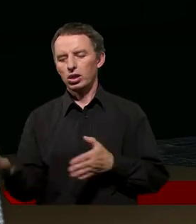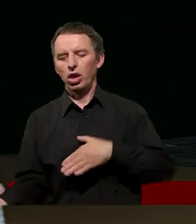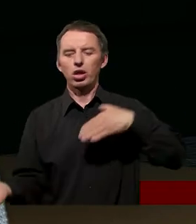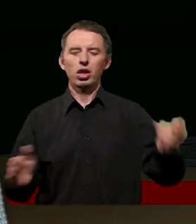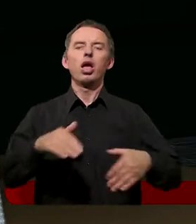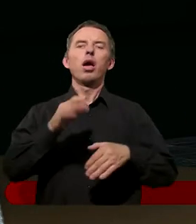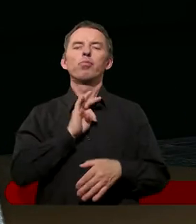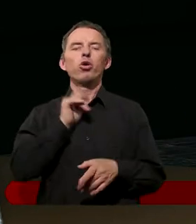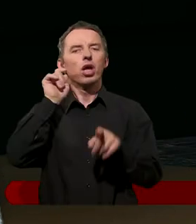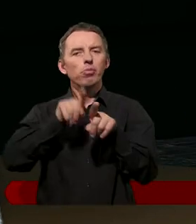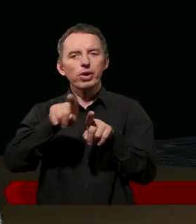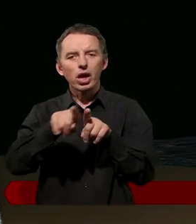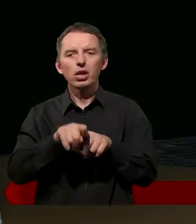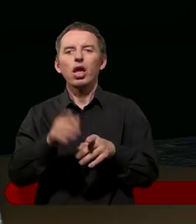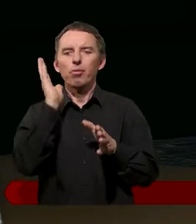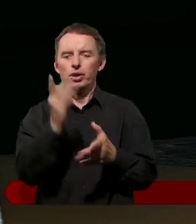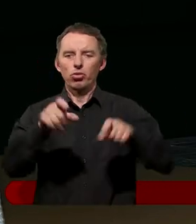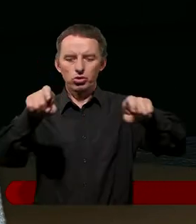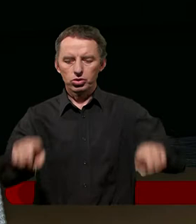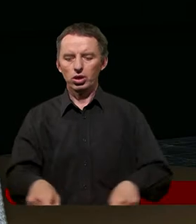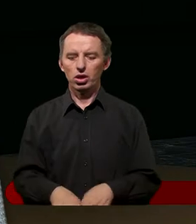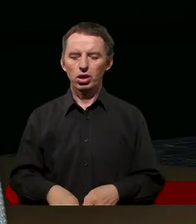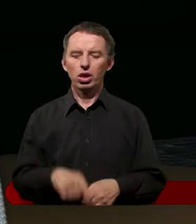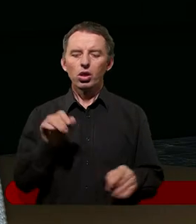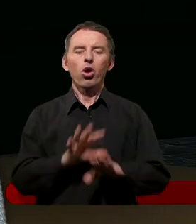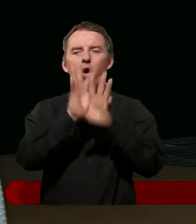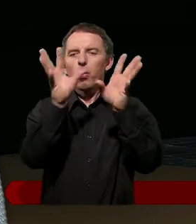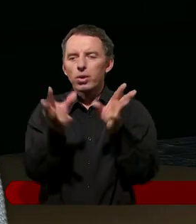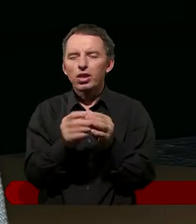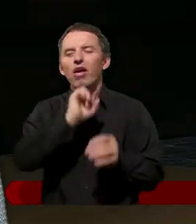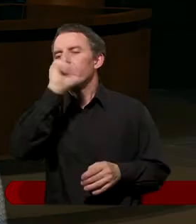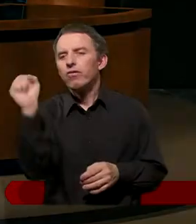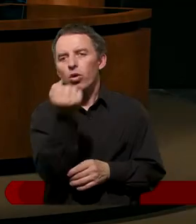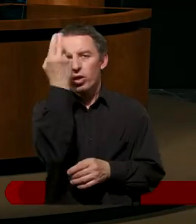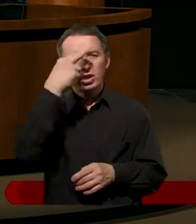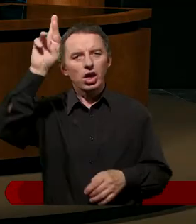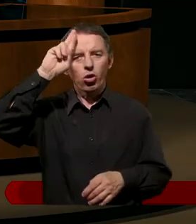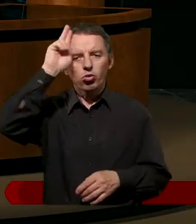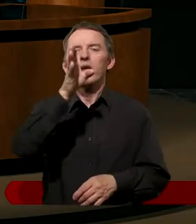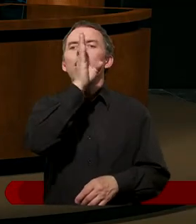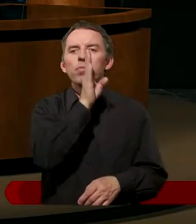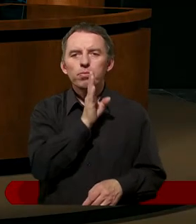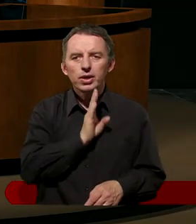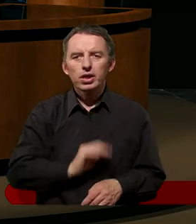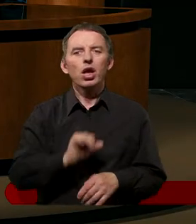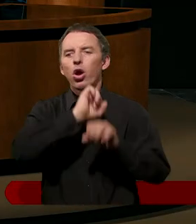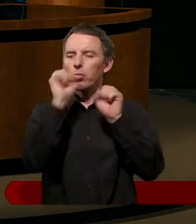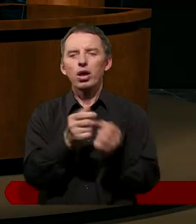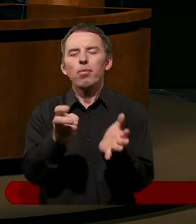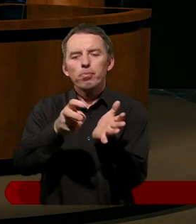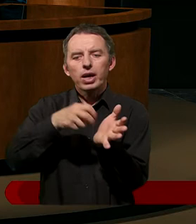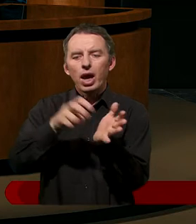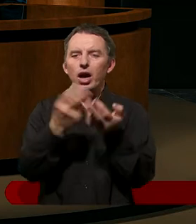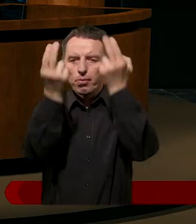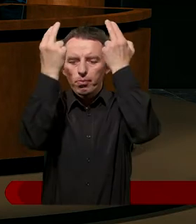moi bracia będą u Ciebie w królestwie? Kompletne znowu niezrozumienie misji Jezusa i kompletny brak